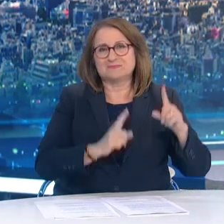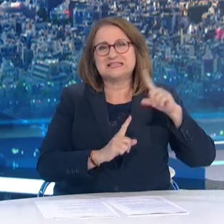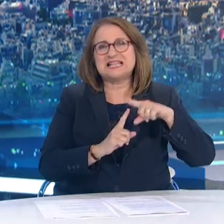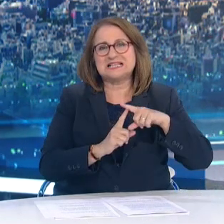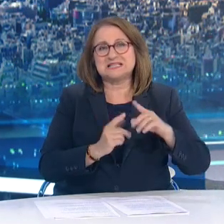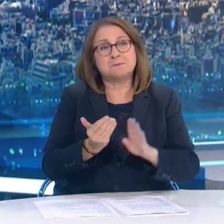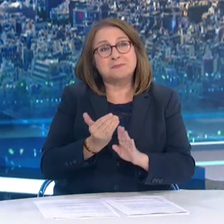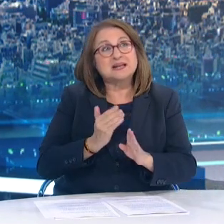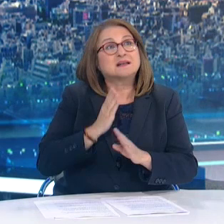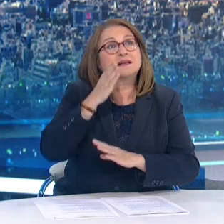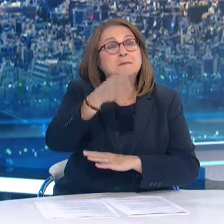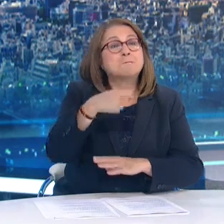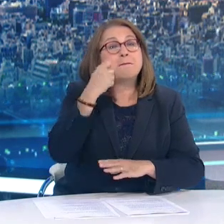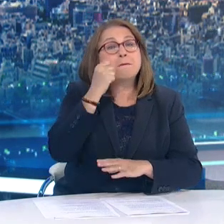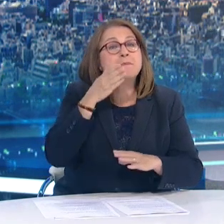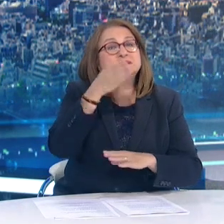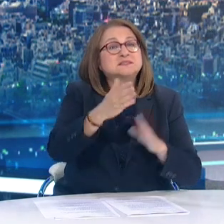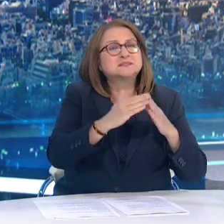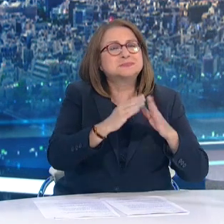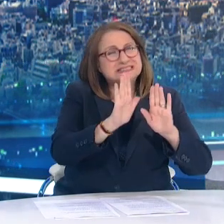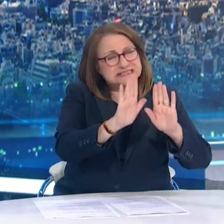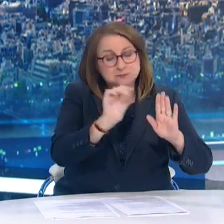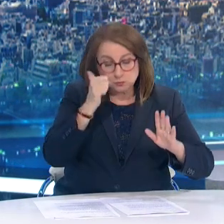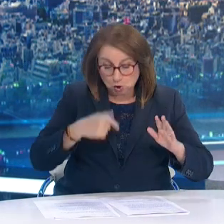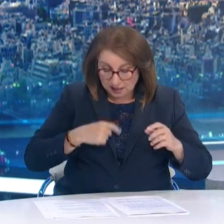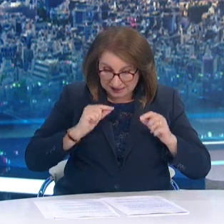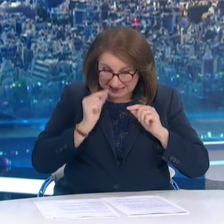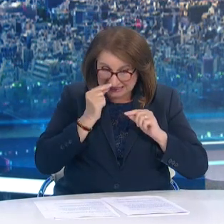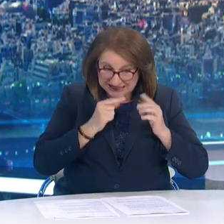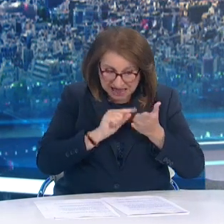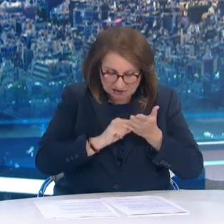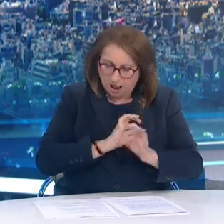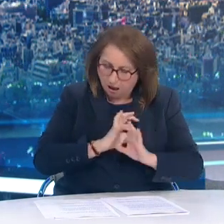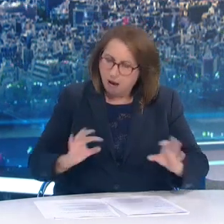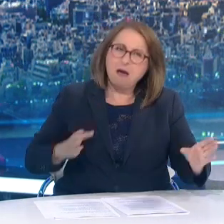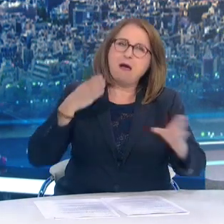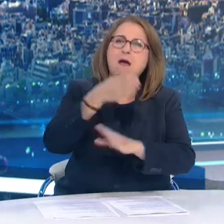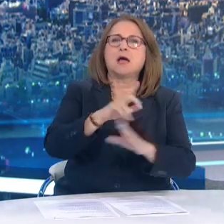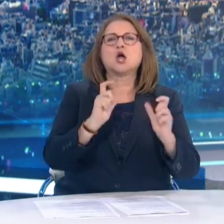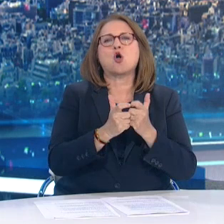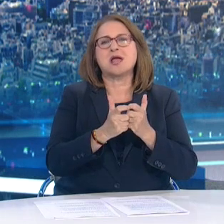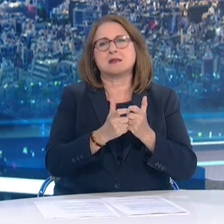τους γονείς τους. Τέλος, με την εμφάνιση της μετάλλαξης ΔΕΛΤΑ βλέπουμε πολλές χώρες